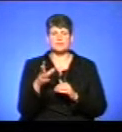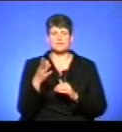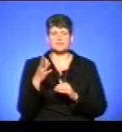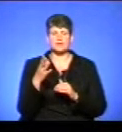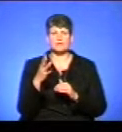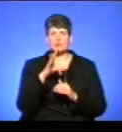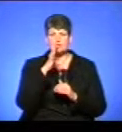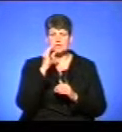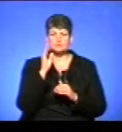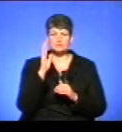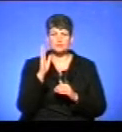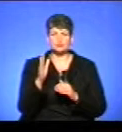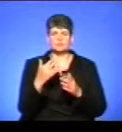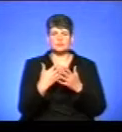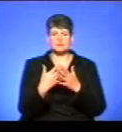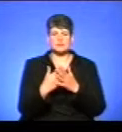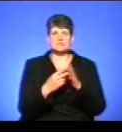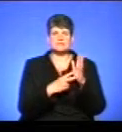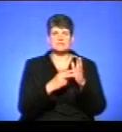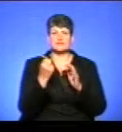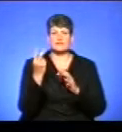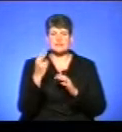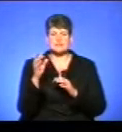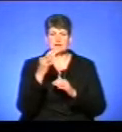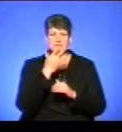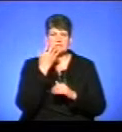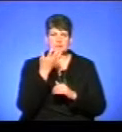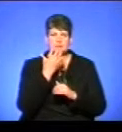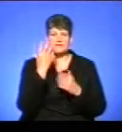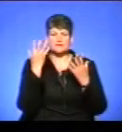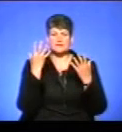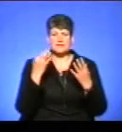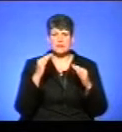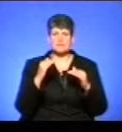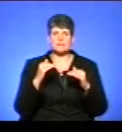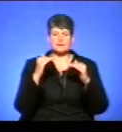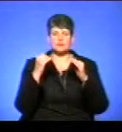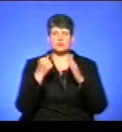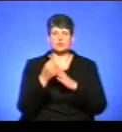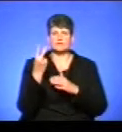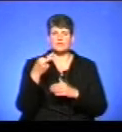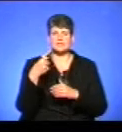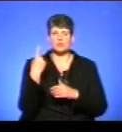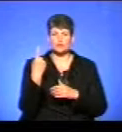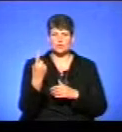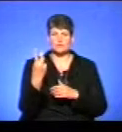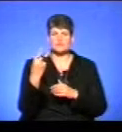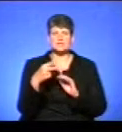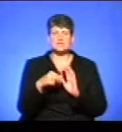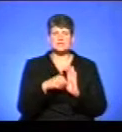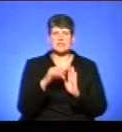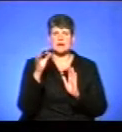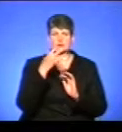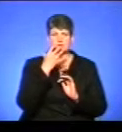температури збережуться ще в межах 7-12 градусів тепла. День підніметься до 21-26 градусів